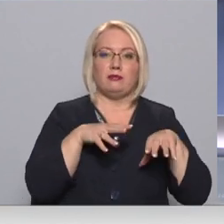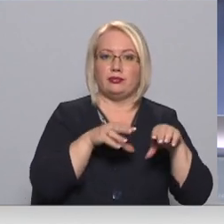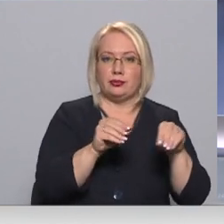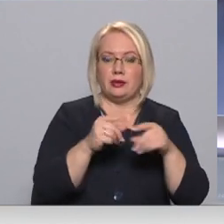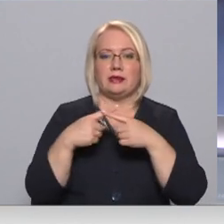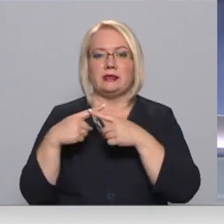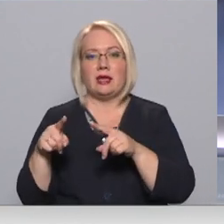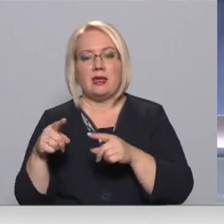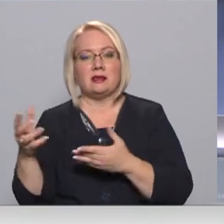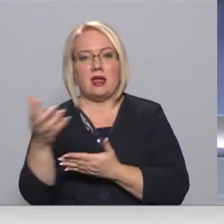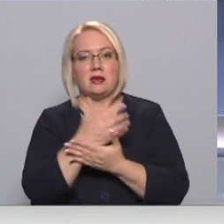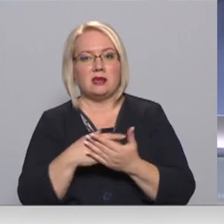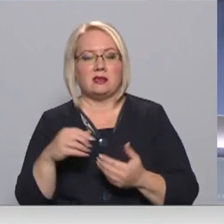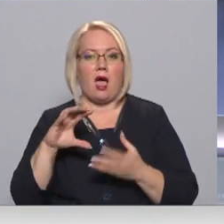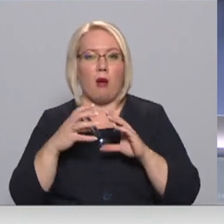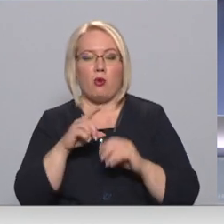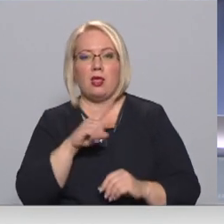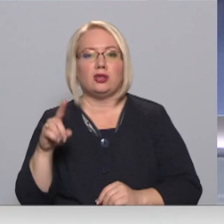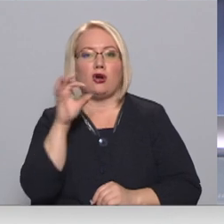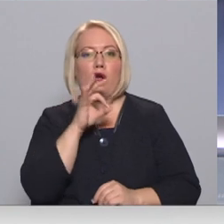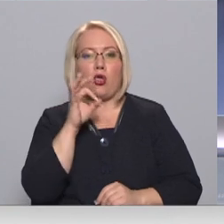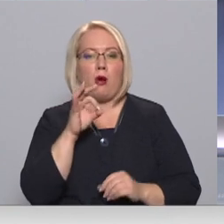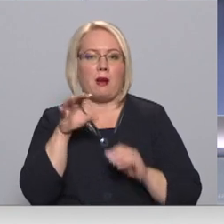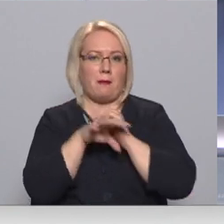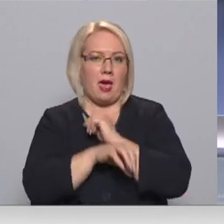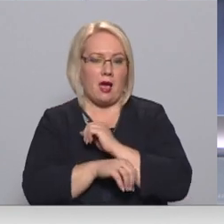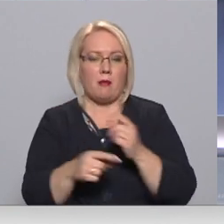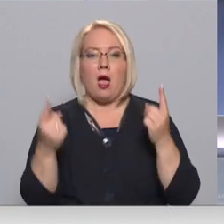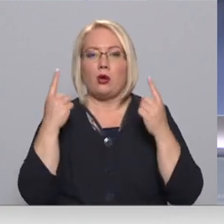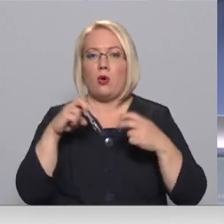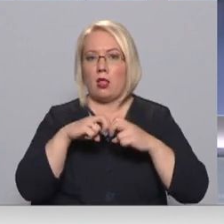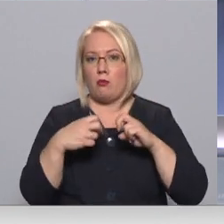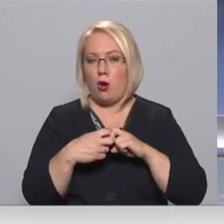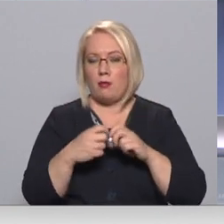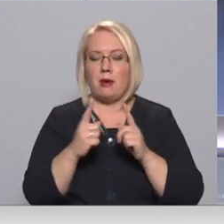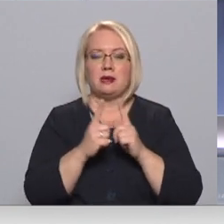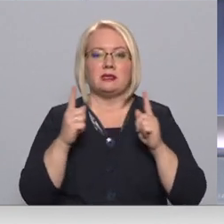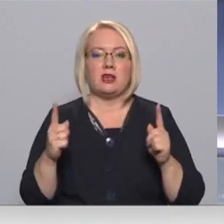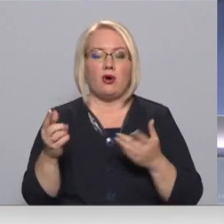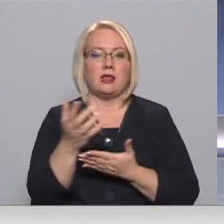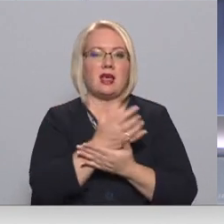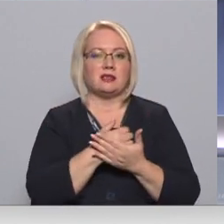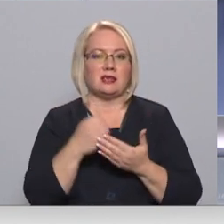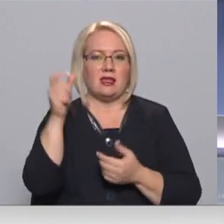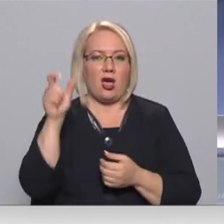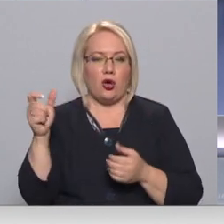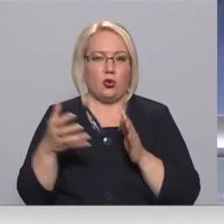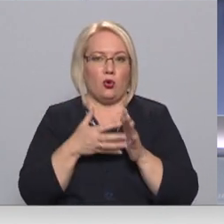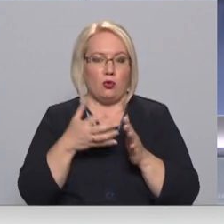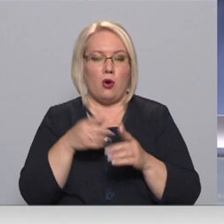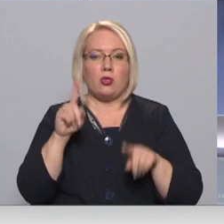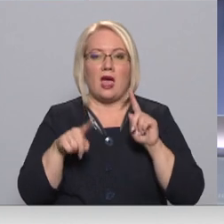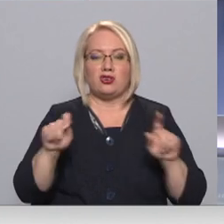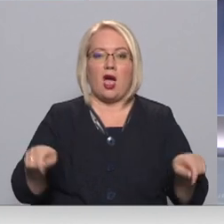citas varēs lasīt ābolus līdz oktobru beigām. Aktuāli problēma ir sezonas lasītāju trūkums, tāpēc daži audzētāji